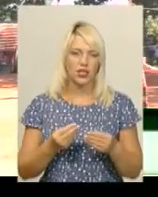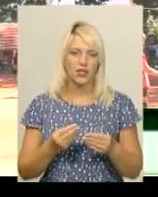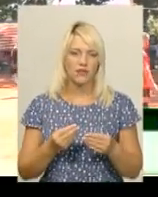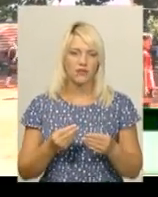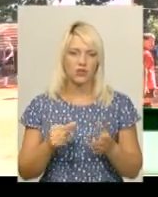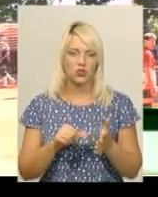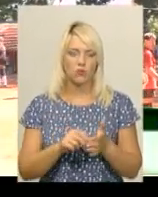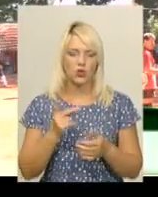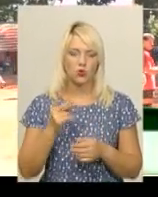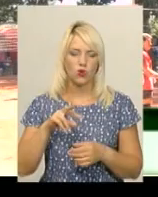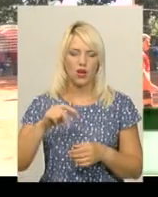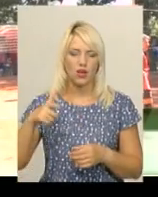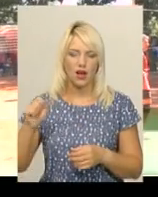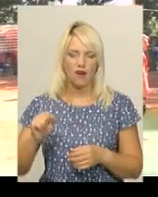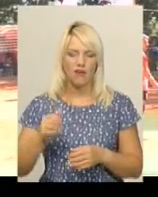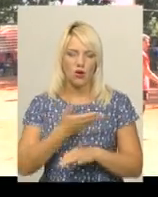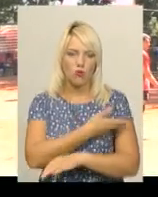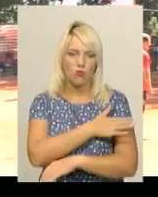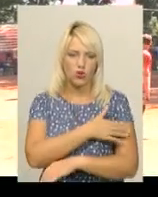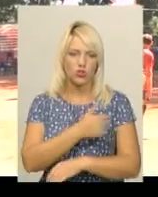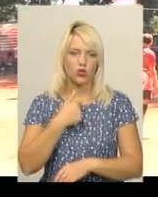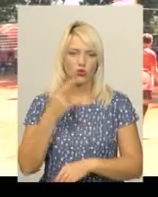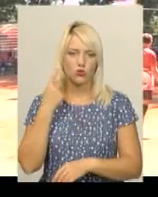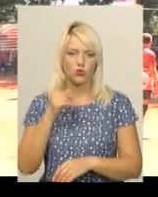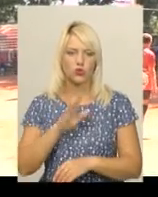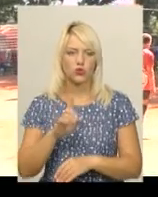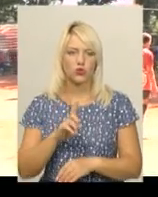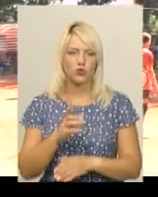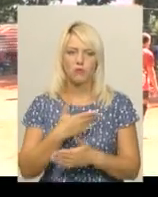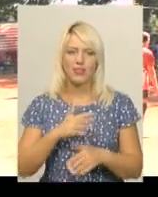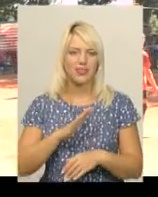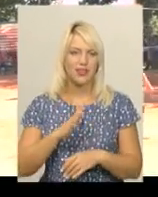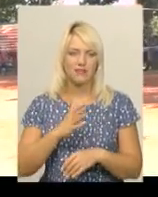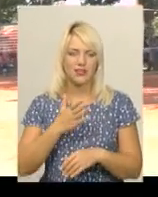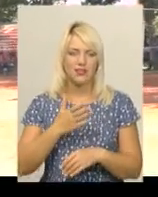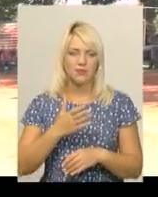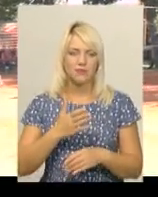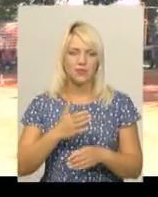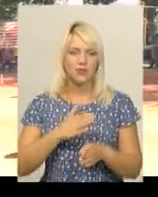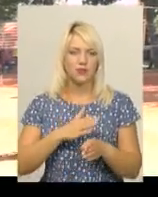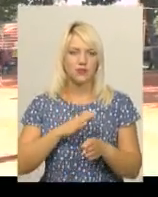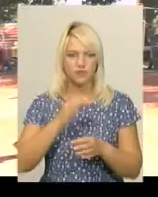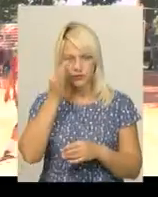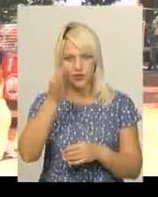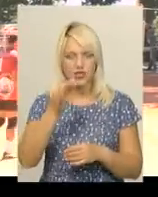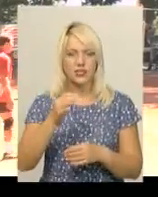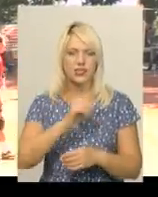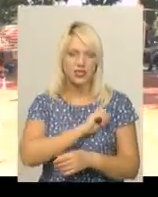виступали у другій лізі Польщі. Думаю, ми не насильніші на цьому турнірі, але ми будемо дуже добре грати».